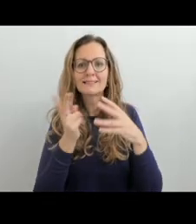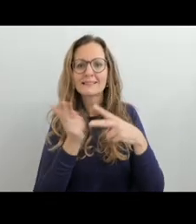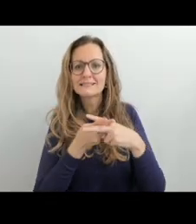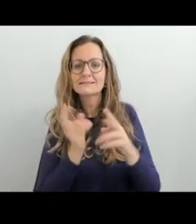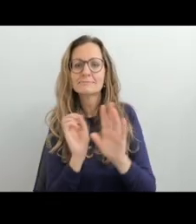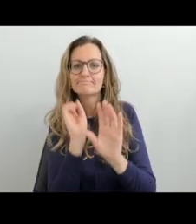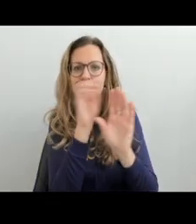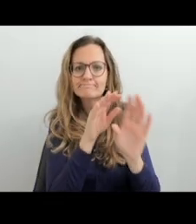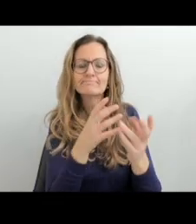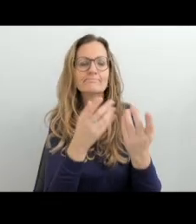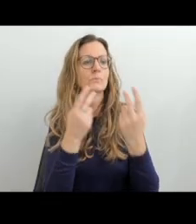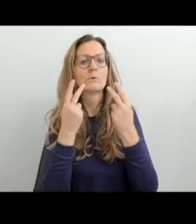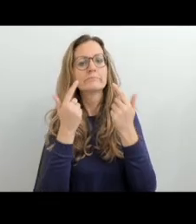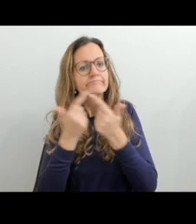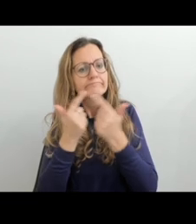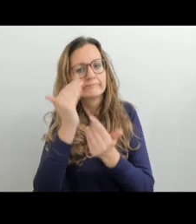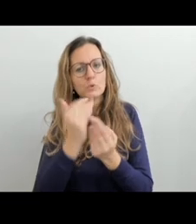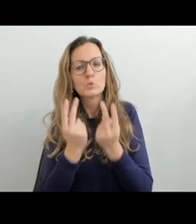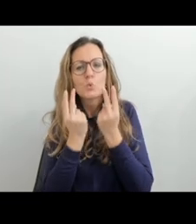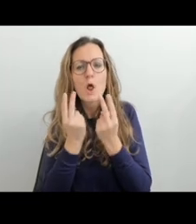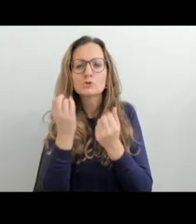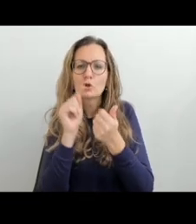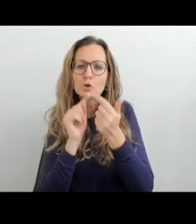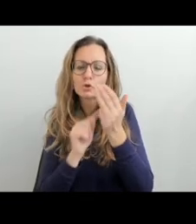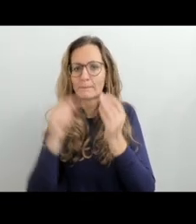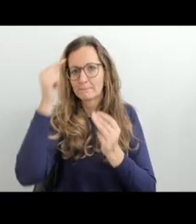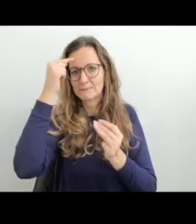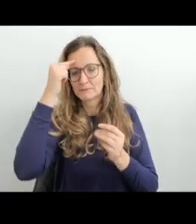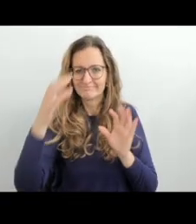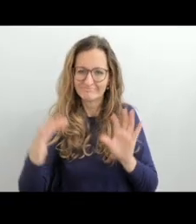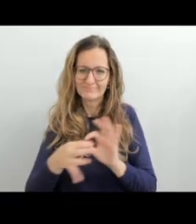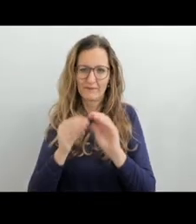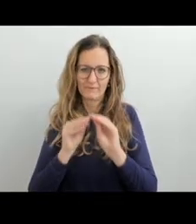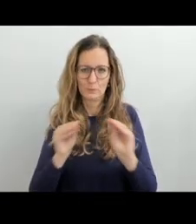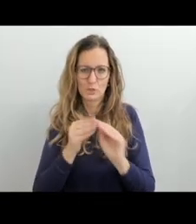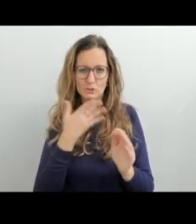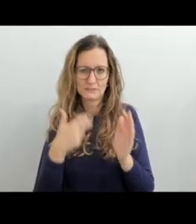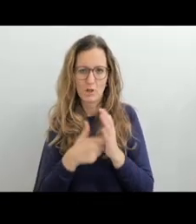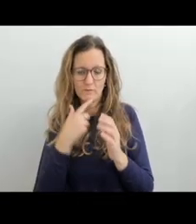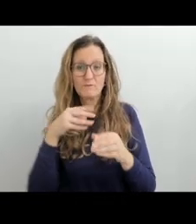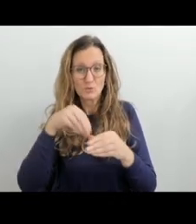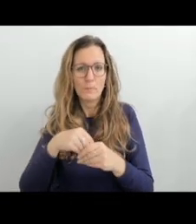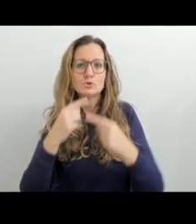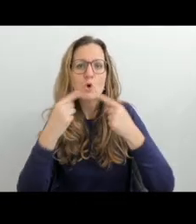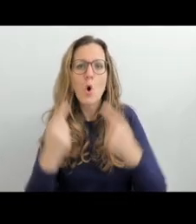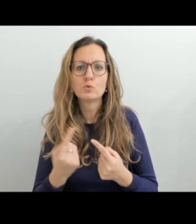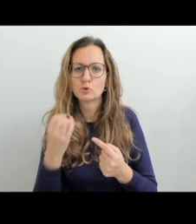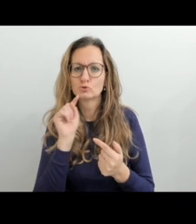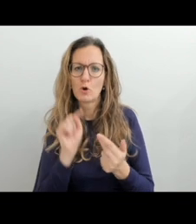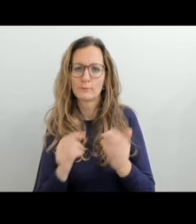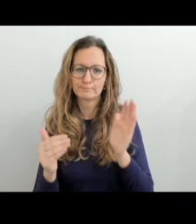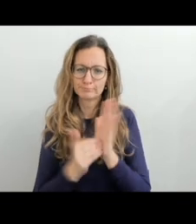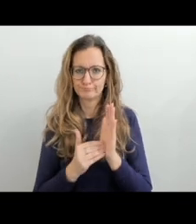jak lze použít nástroj Google Drive. A všechny tyto postupy jsou v té kapitole popsané.